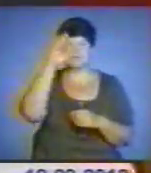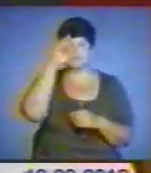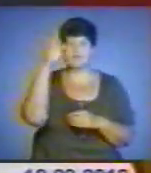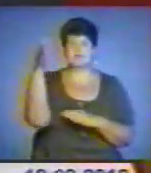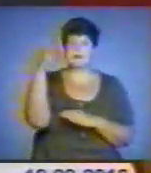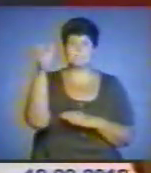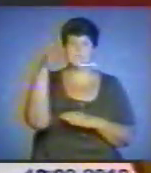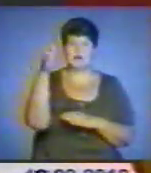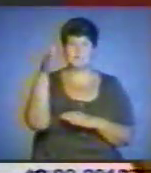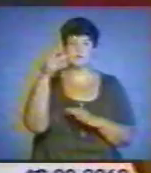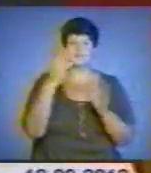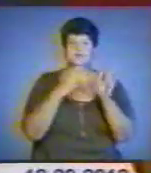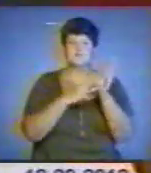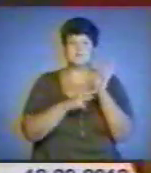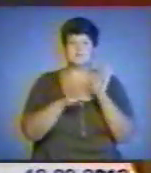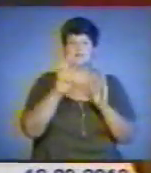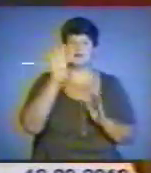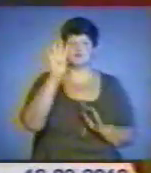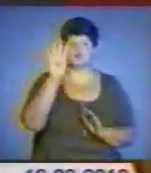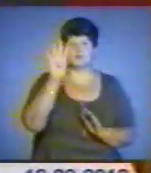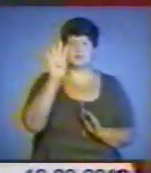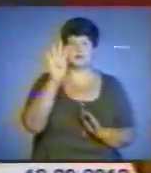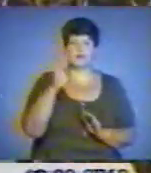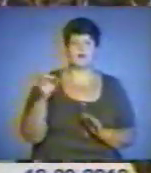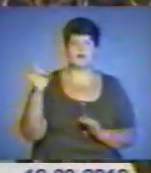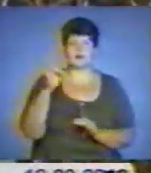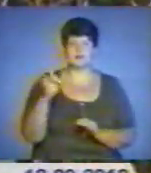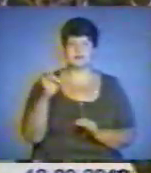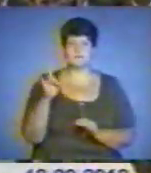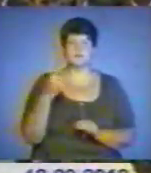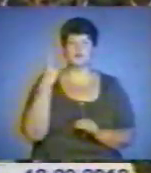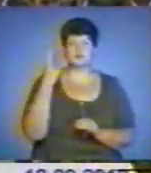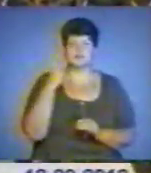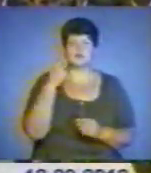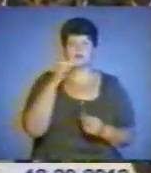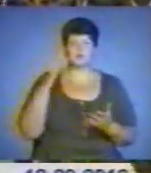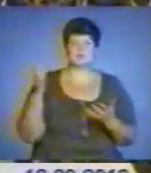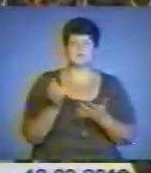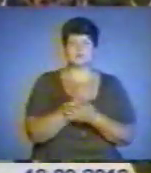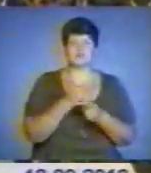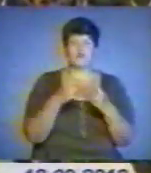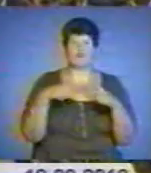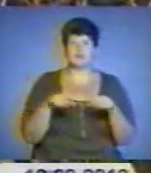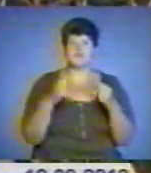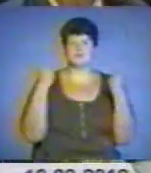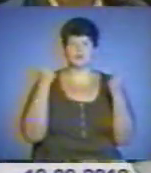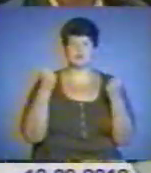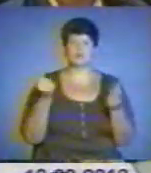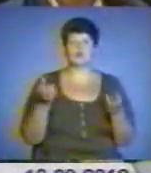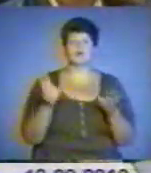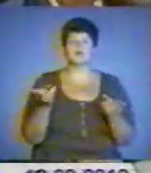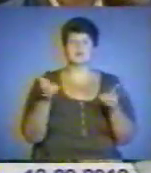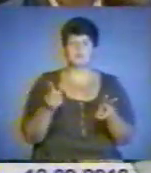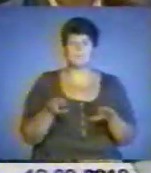прапор 84 рази. Одним з найуспішніших видів спорту для українців традиційно стало